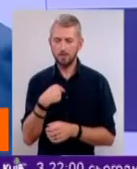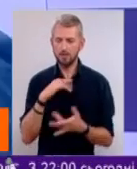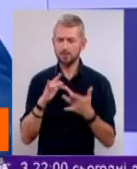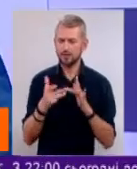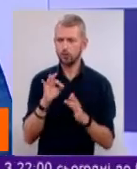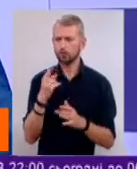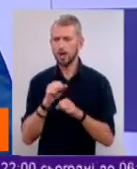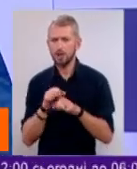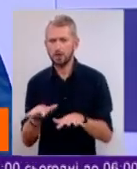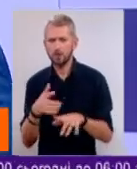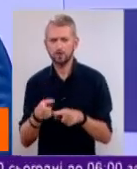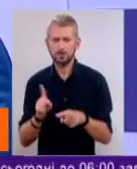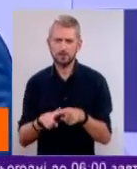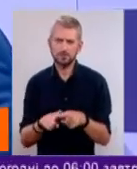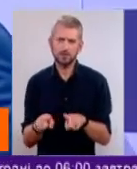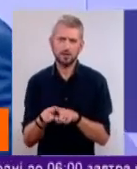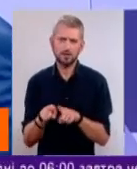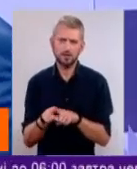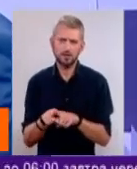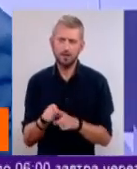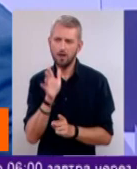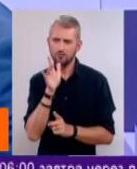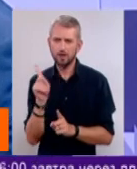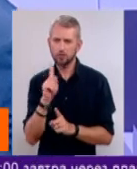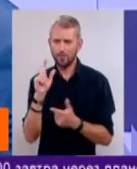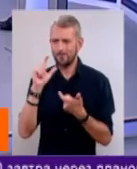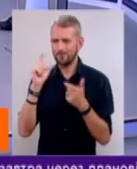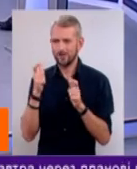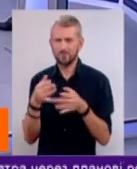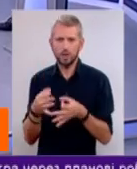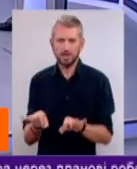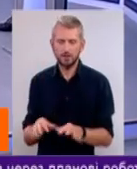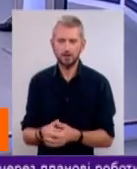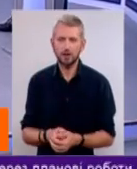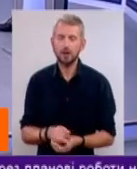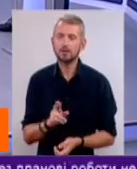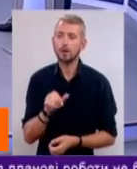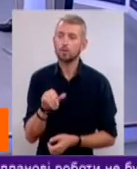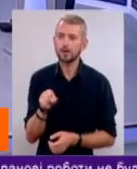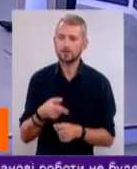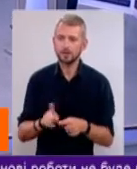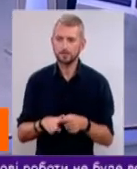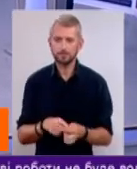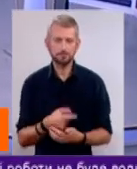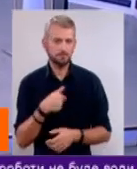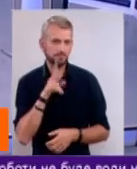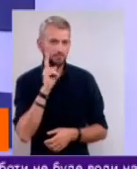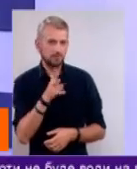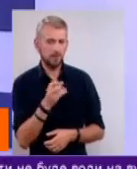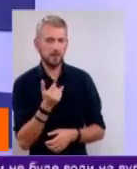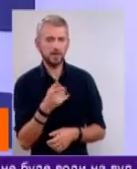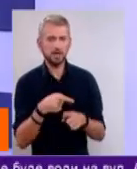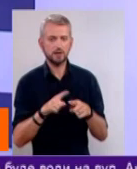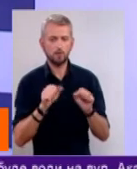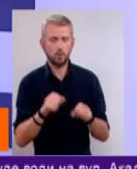інша, певним чином, такий момент, щоб відволіктися. Як у вас з цим, до речі? Ну, я не знаю, наскільки це можна